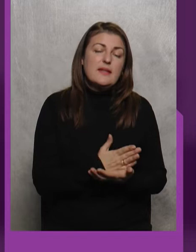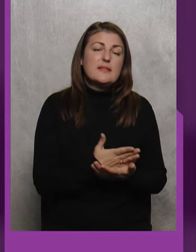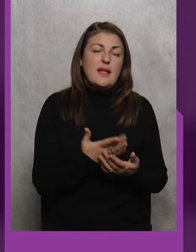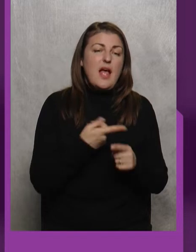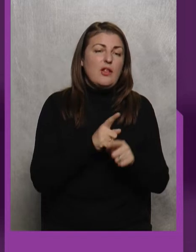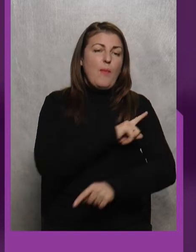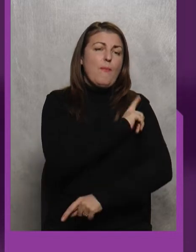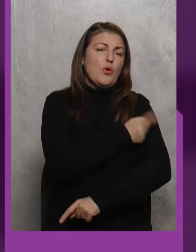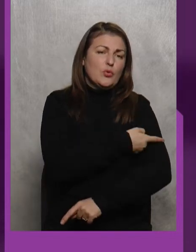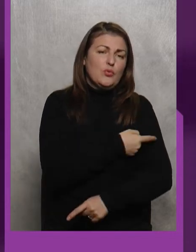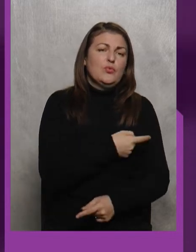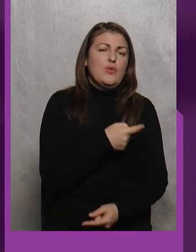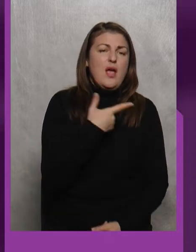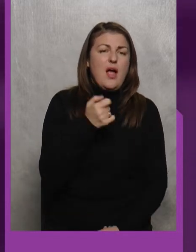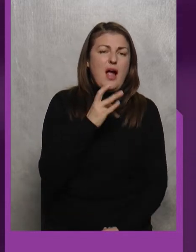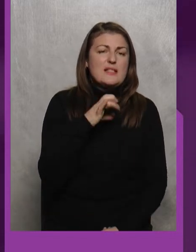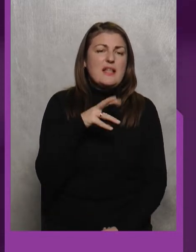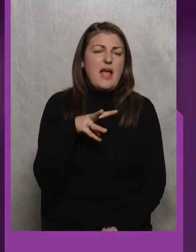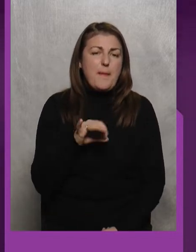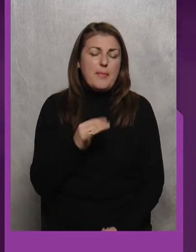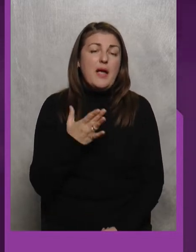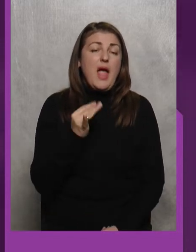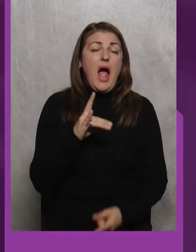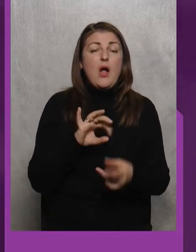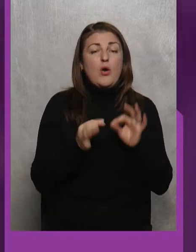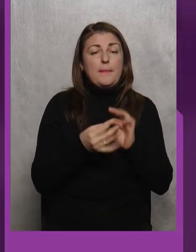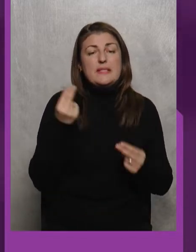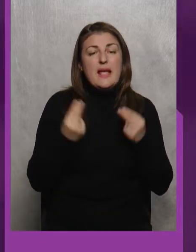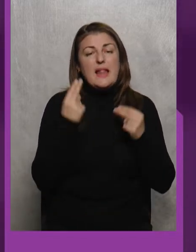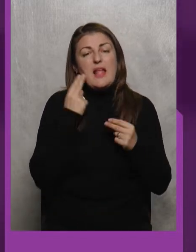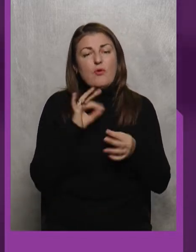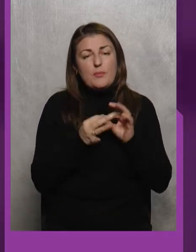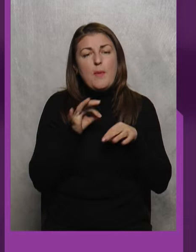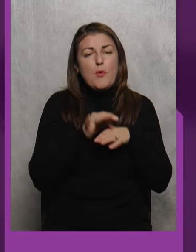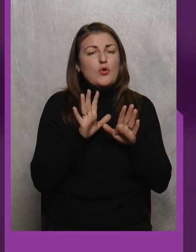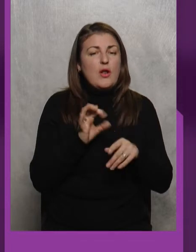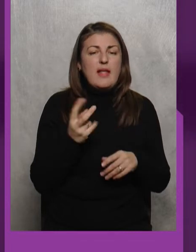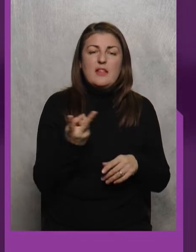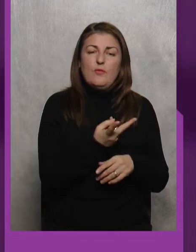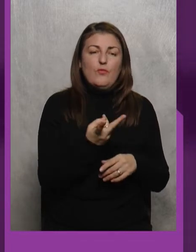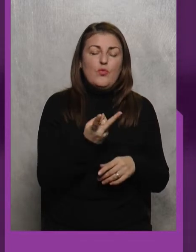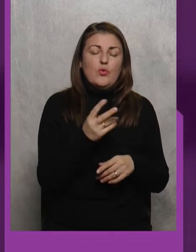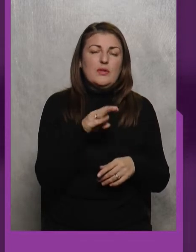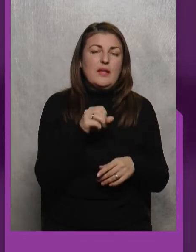потужні гранд-слеми Але олімпійські ери Треба, де олімпійські проводять лише на дві таталі